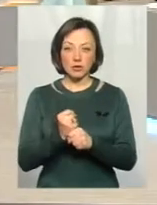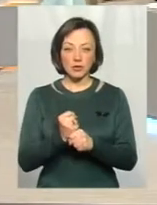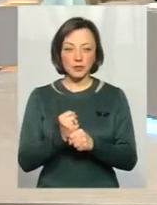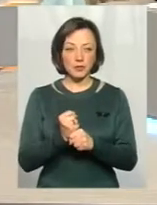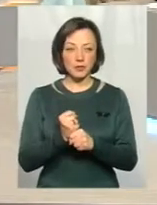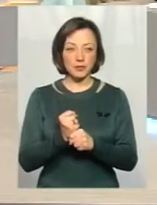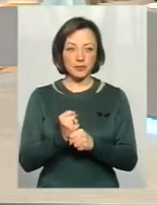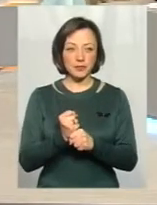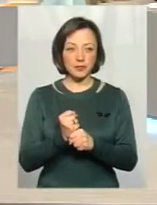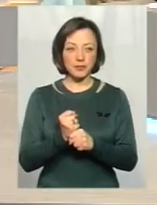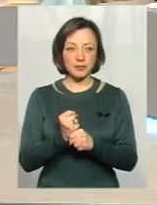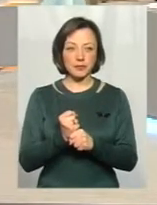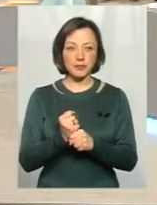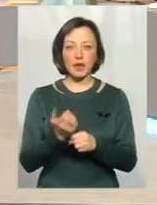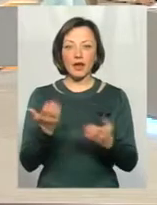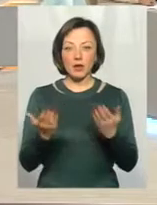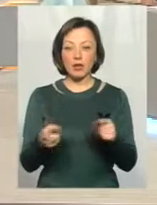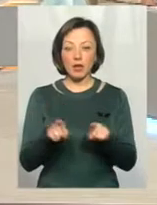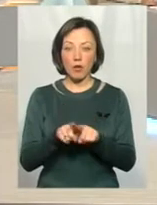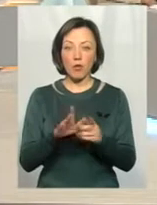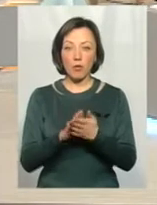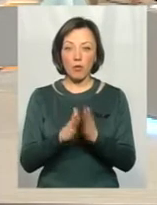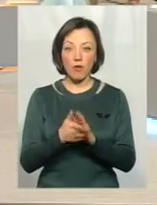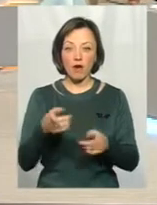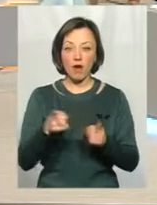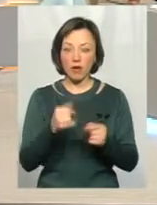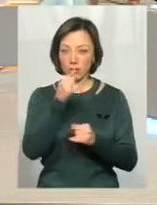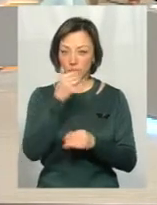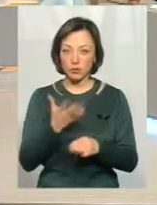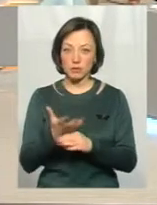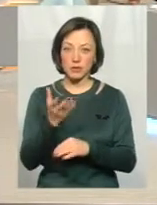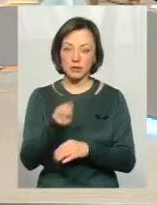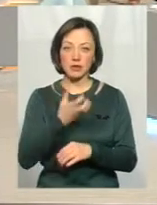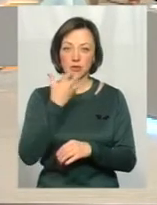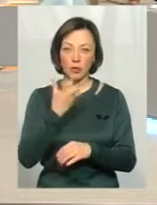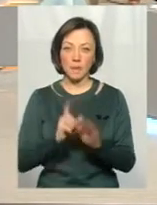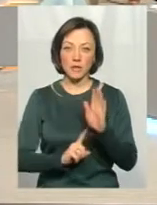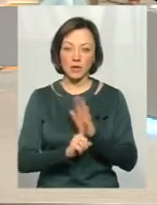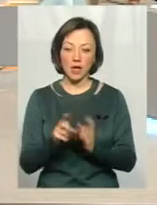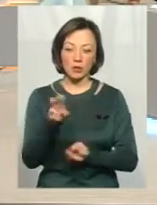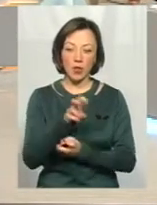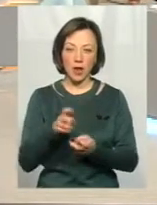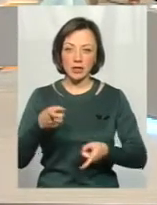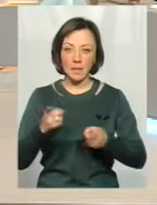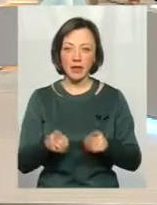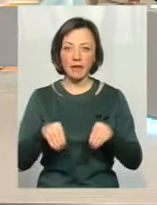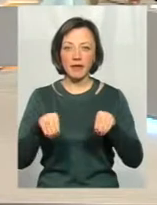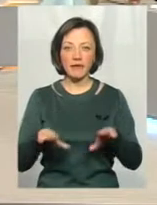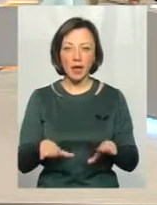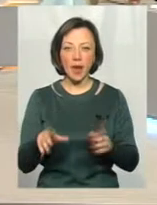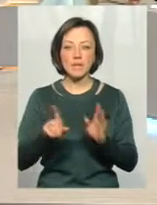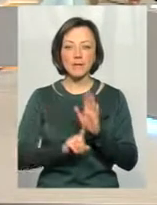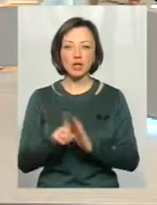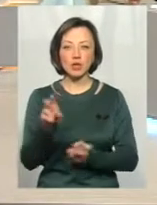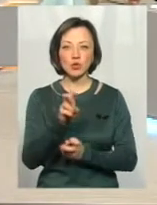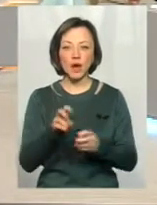організуються, Якщо вони поставлені в умови, що вони реально не можуть сплатити за тепло, значить, вони починають шукати справді вихід і починають шукати цей